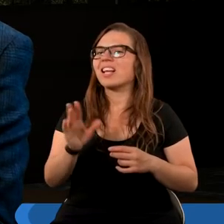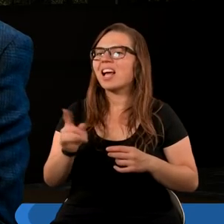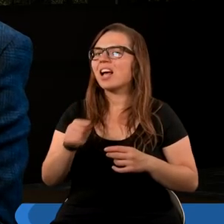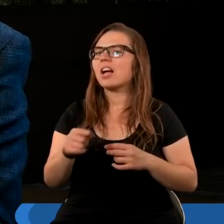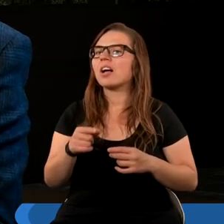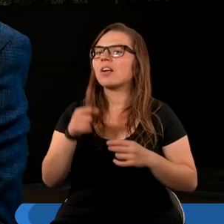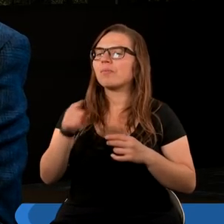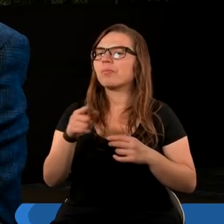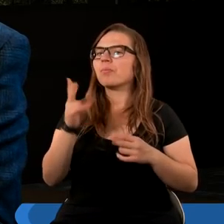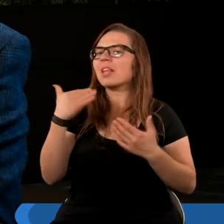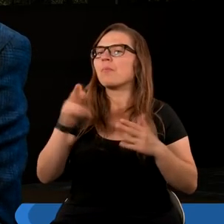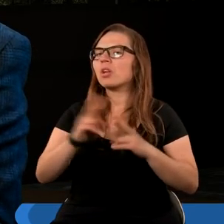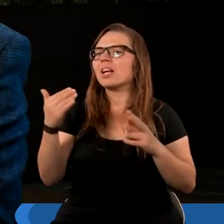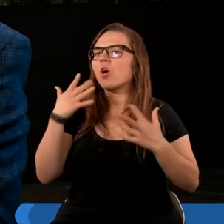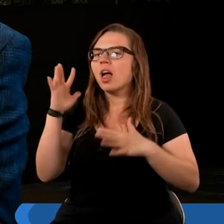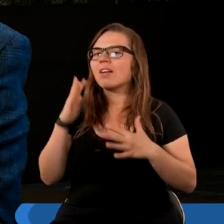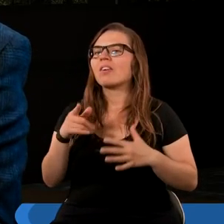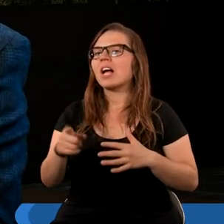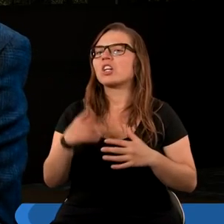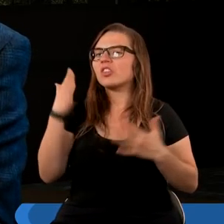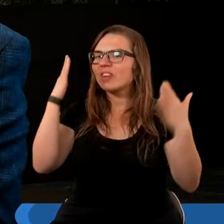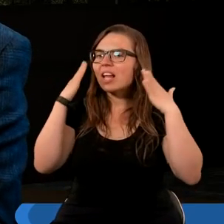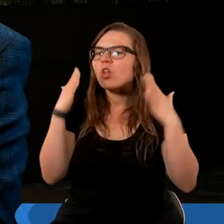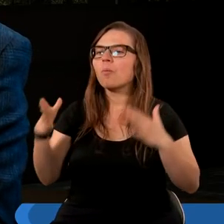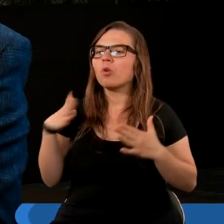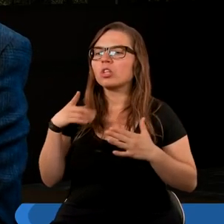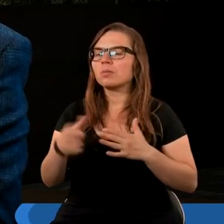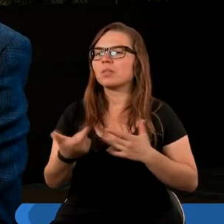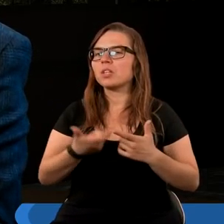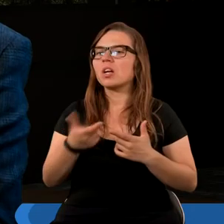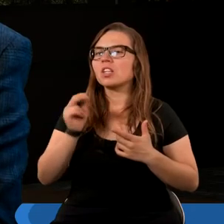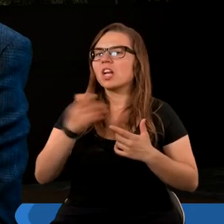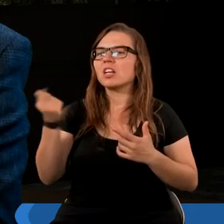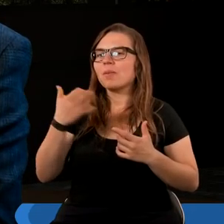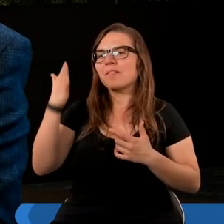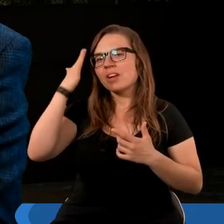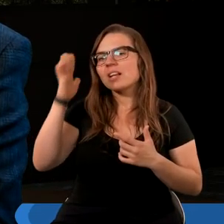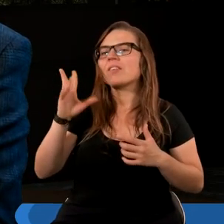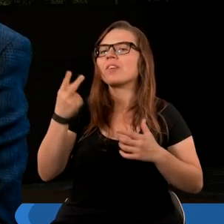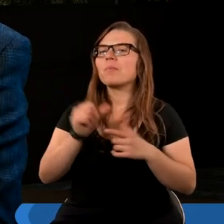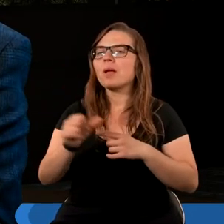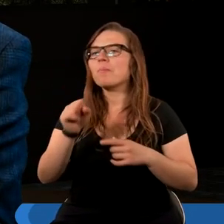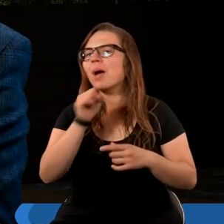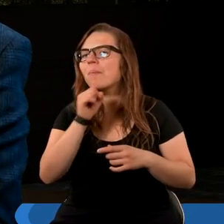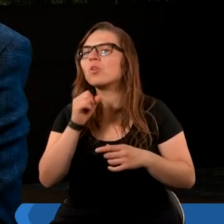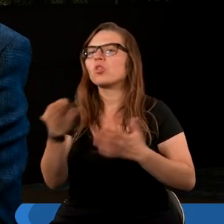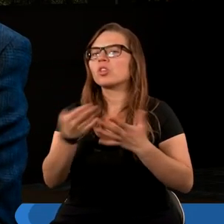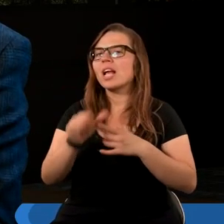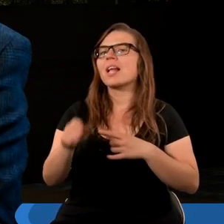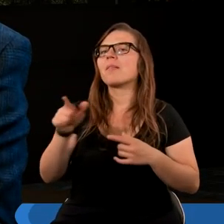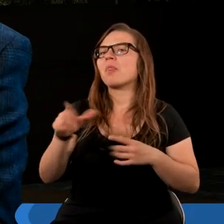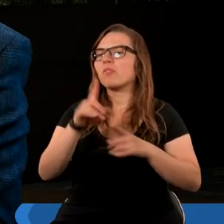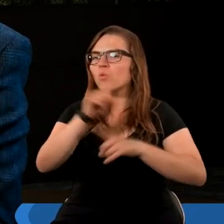Zobaczcie. Wroga nie można lekceważyć. Trzeba mieć świadomość, kim ten wróg jest. Trzeba wiedzieć, kim jest Babilon i trzeba umieć to